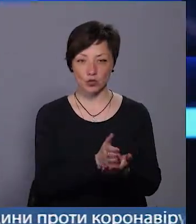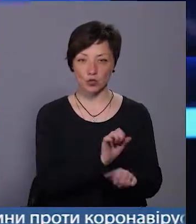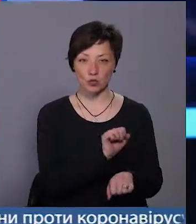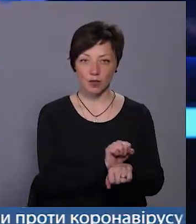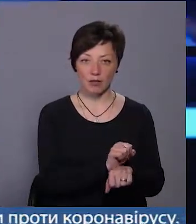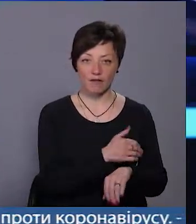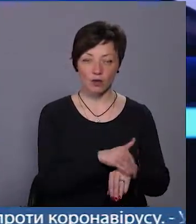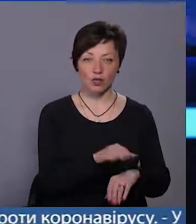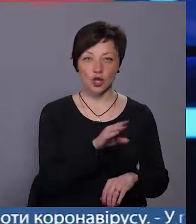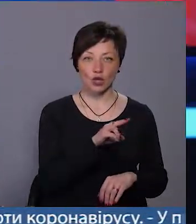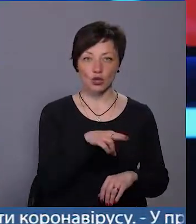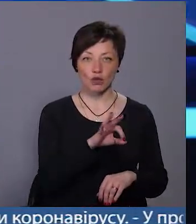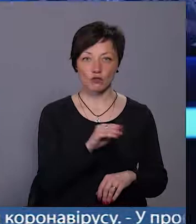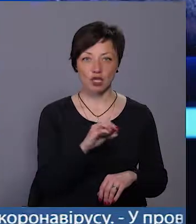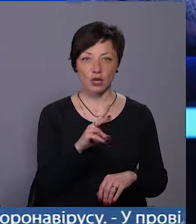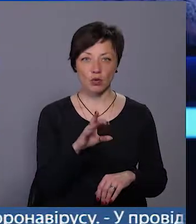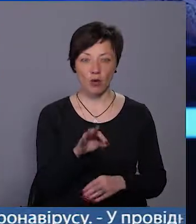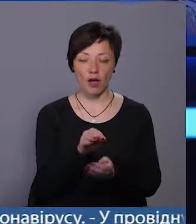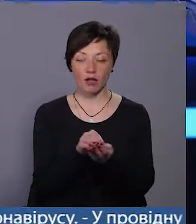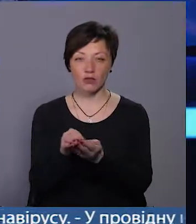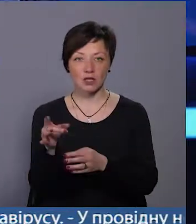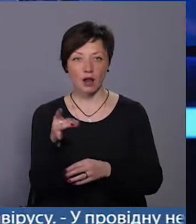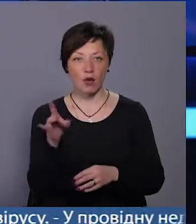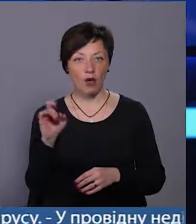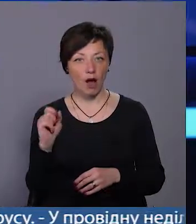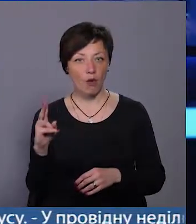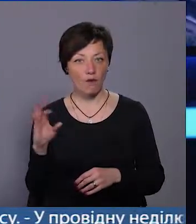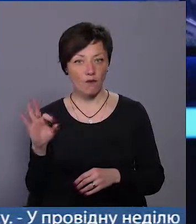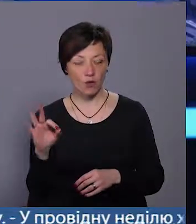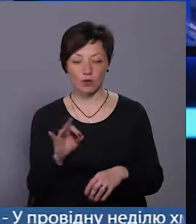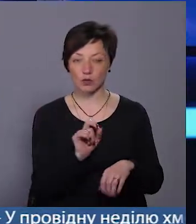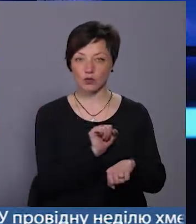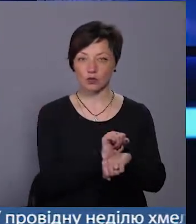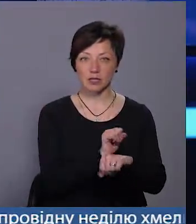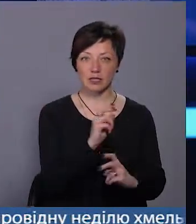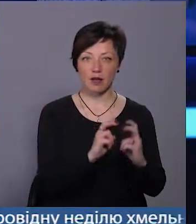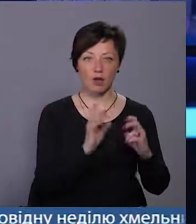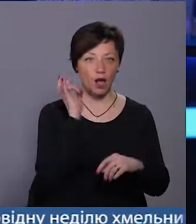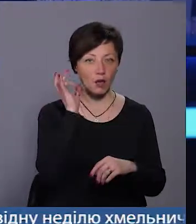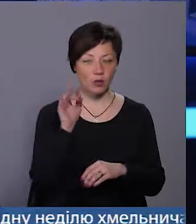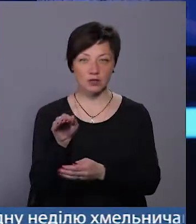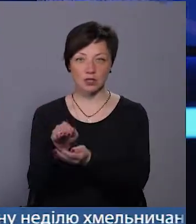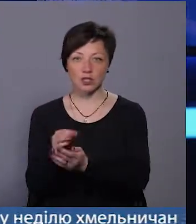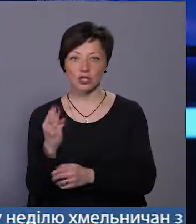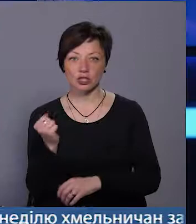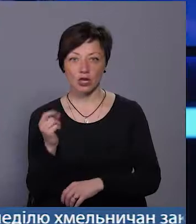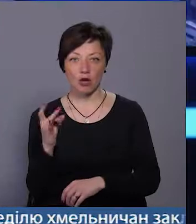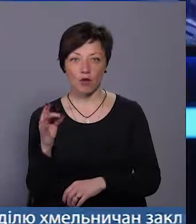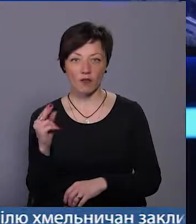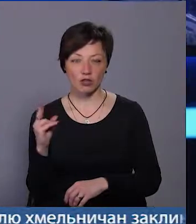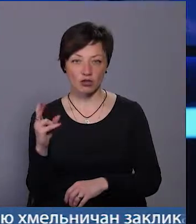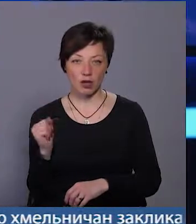зупинки вулиця Довженка до кладовища у мікрорайоні Ракове. Та від зупинки завод Катіон до кладовища Шаровечка.